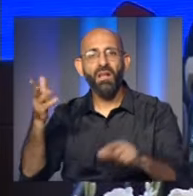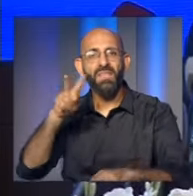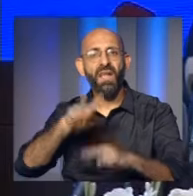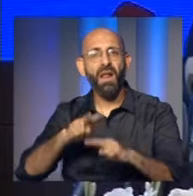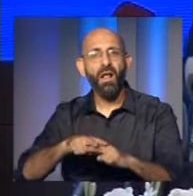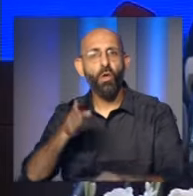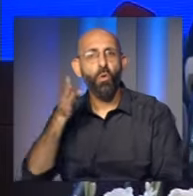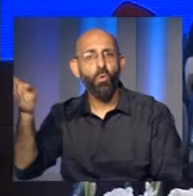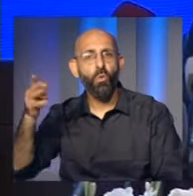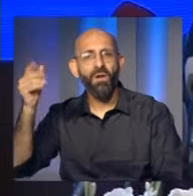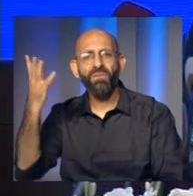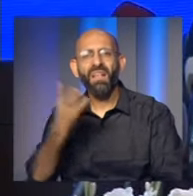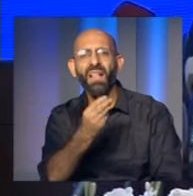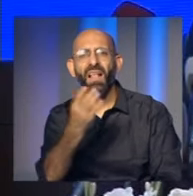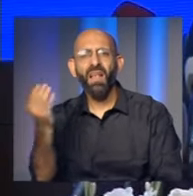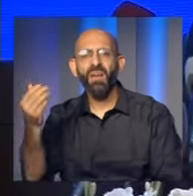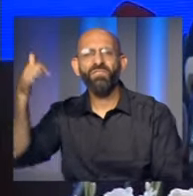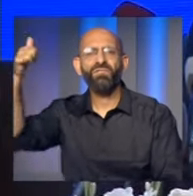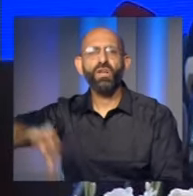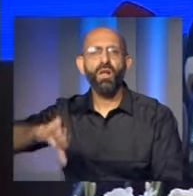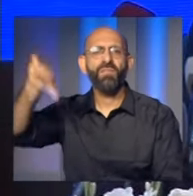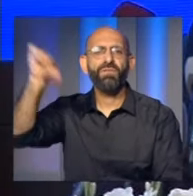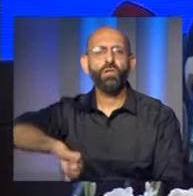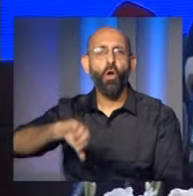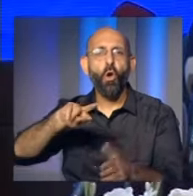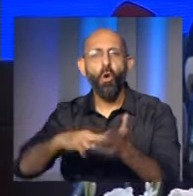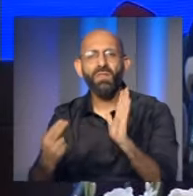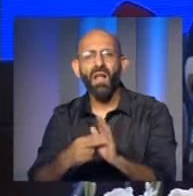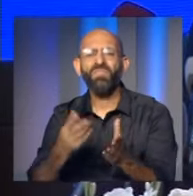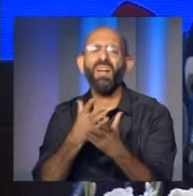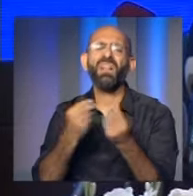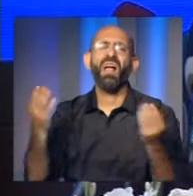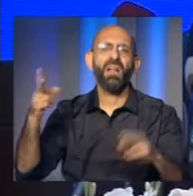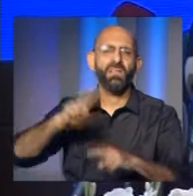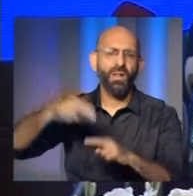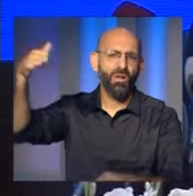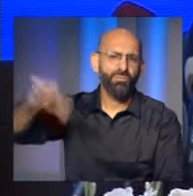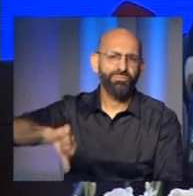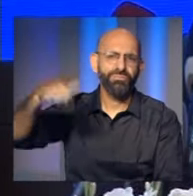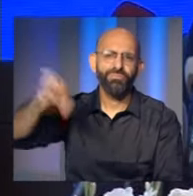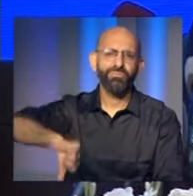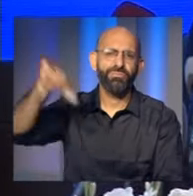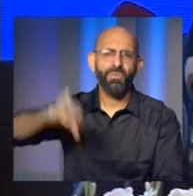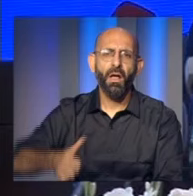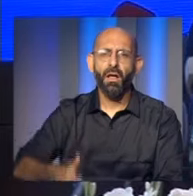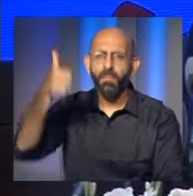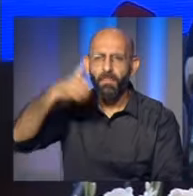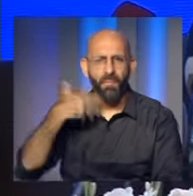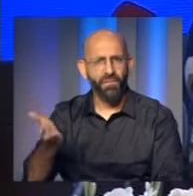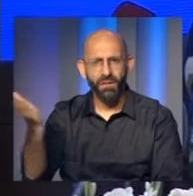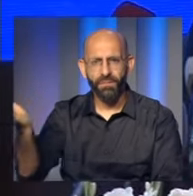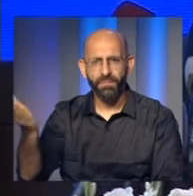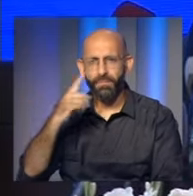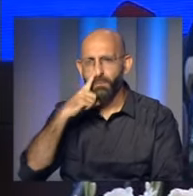فإنما يروج له اليوم بشأن التطبيع بين الكيان الإسرائيلي